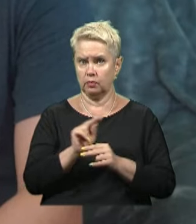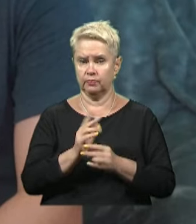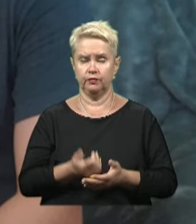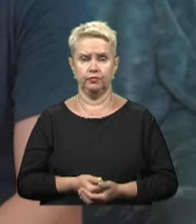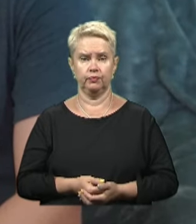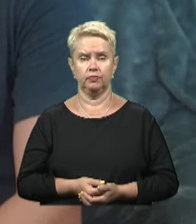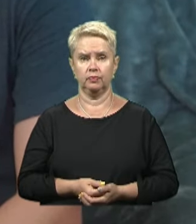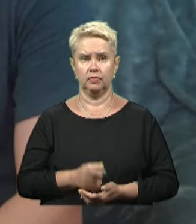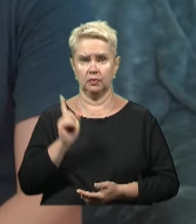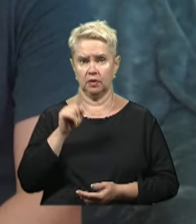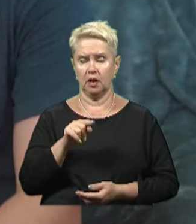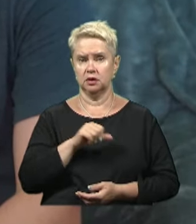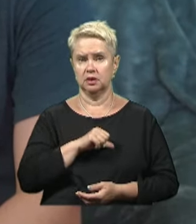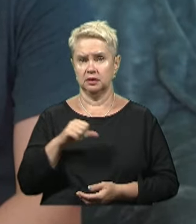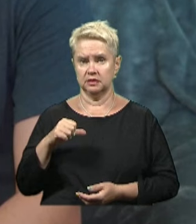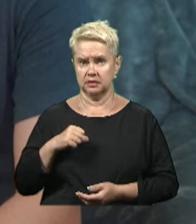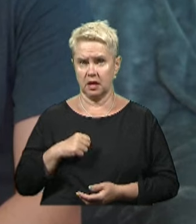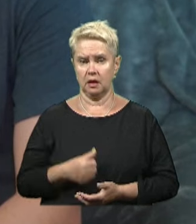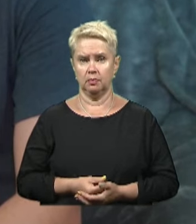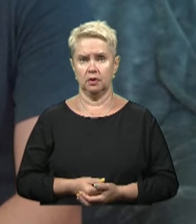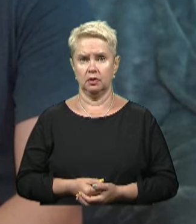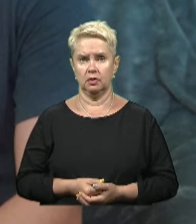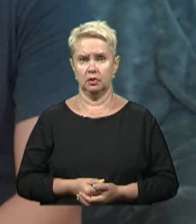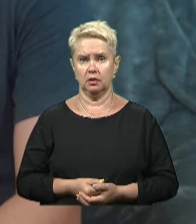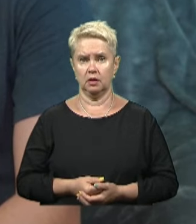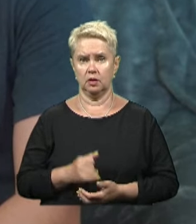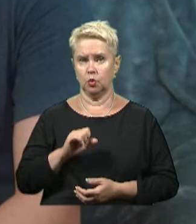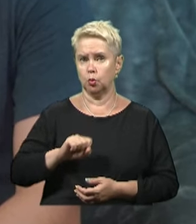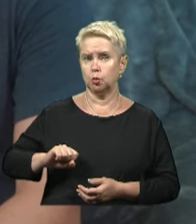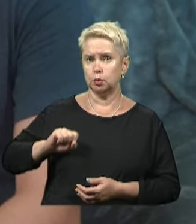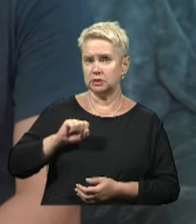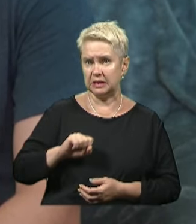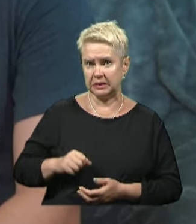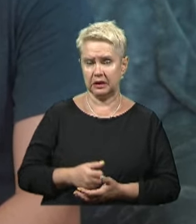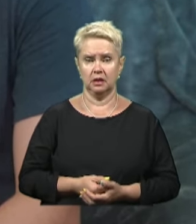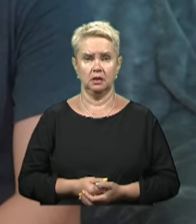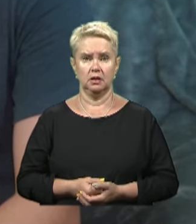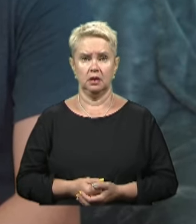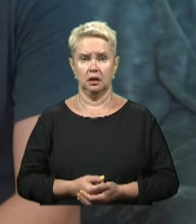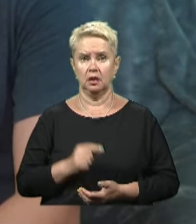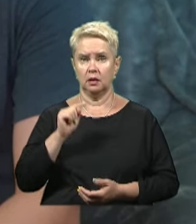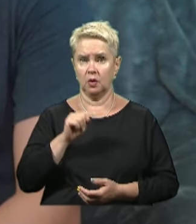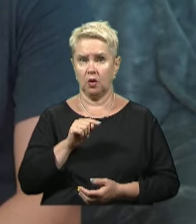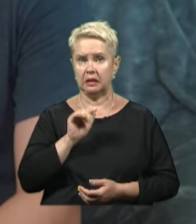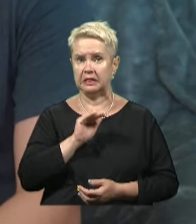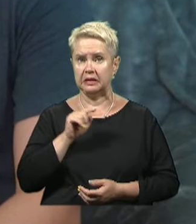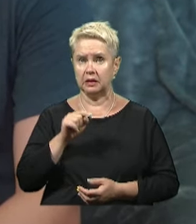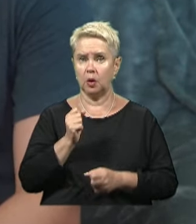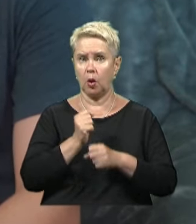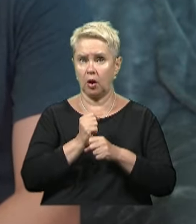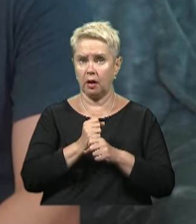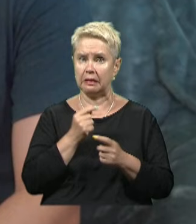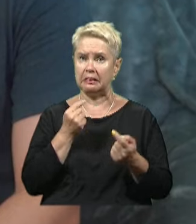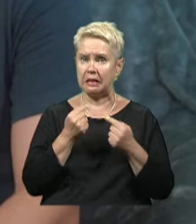Навіть те ж саме УЗД, його цим діткам роблять